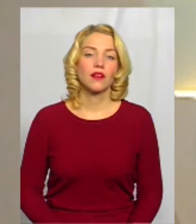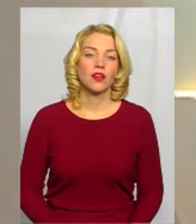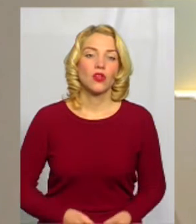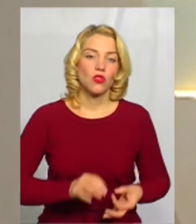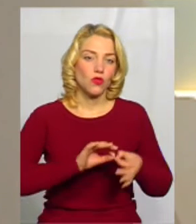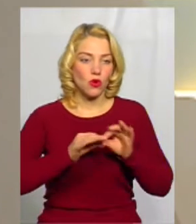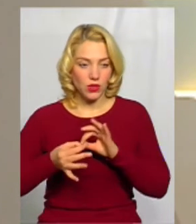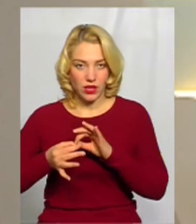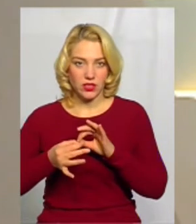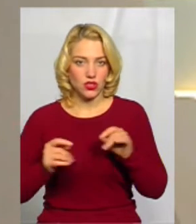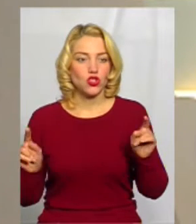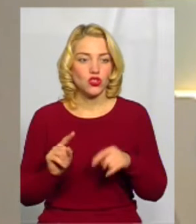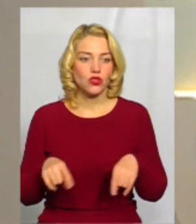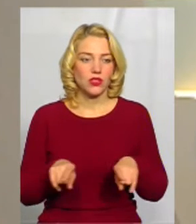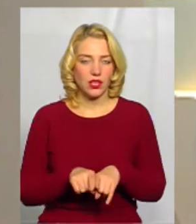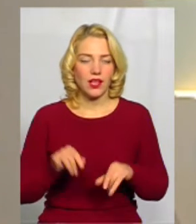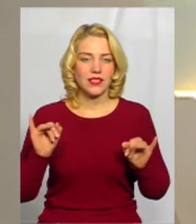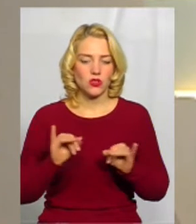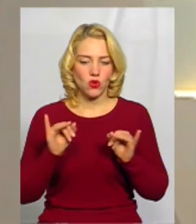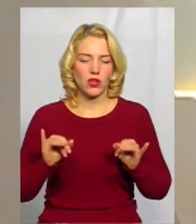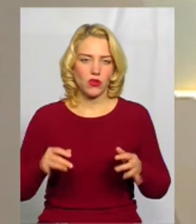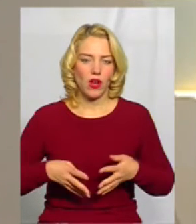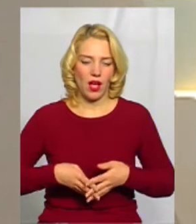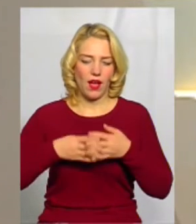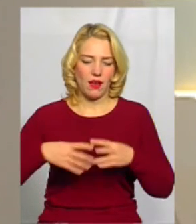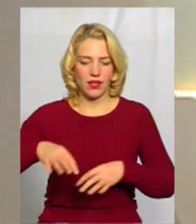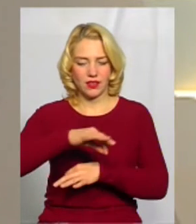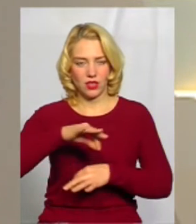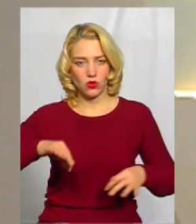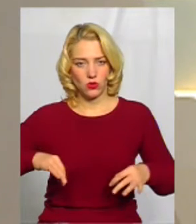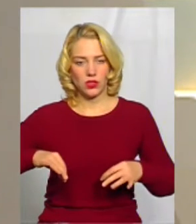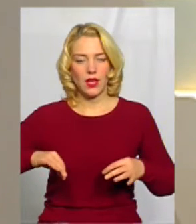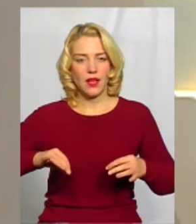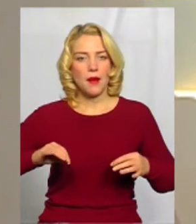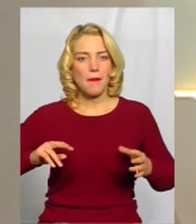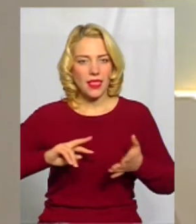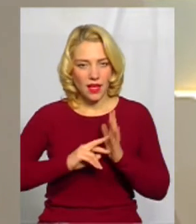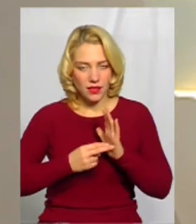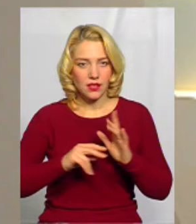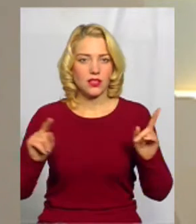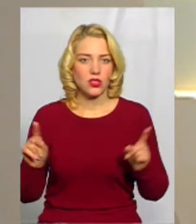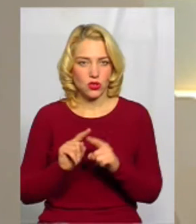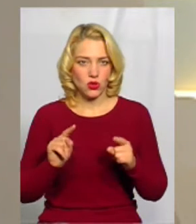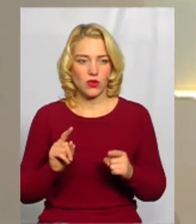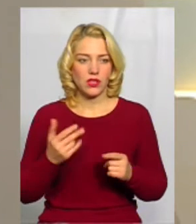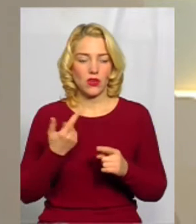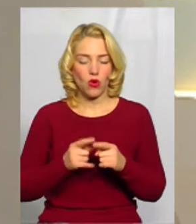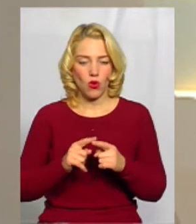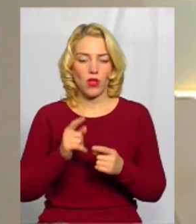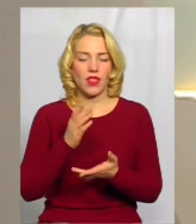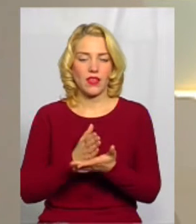Докладніше, що таке історико-архітектурний опорний план, та що його наявність буде